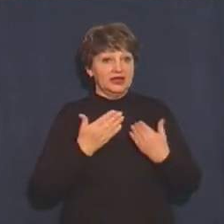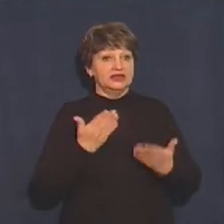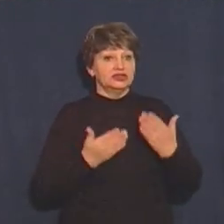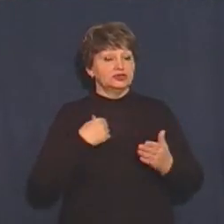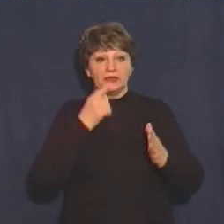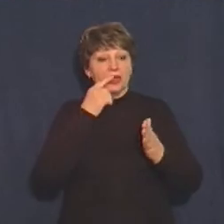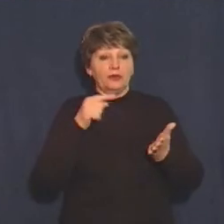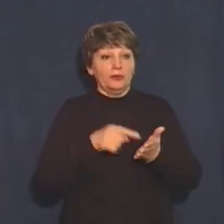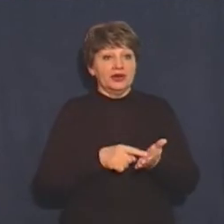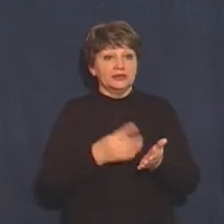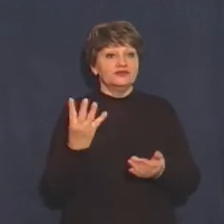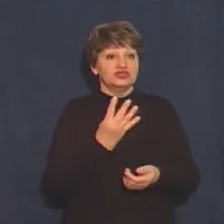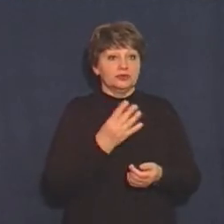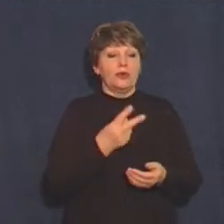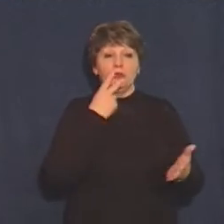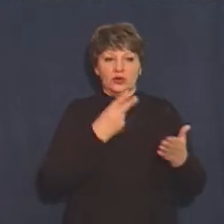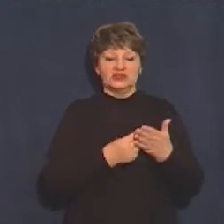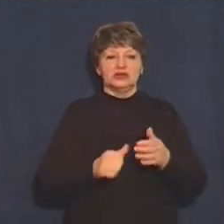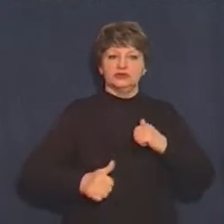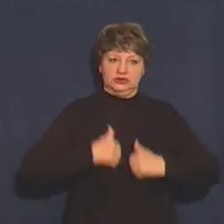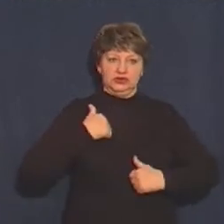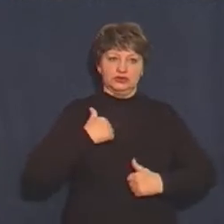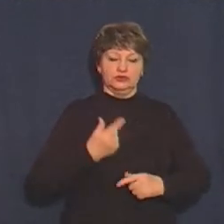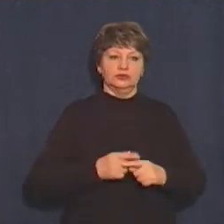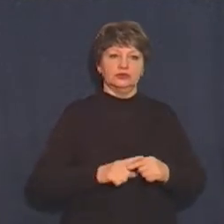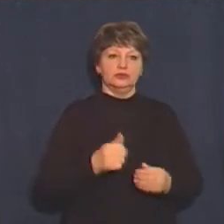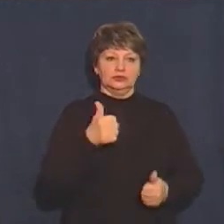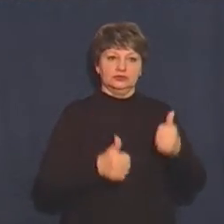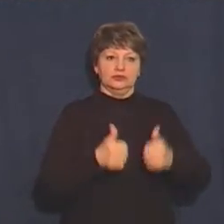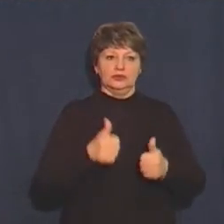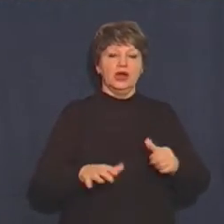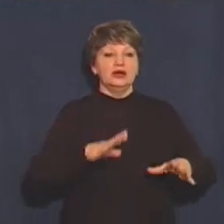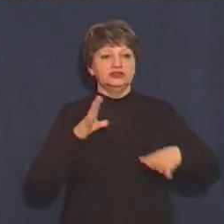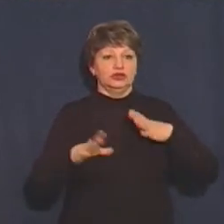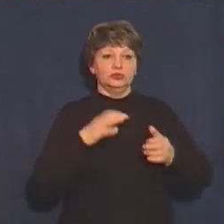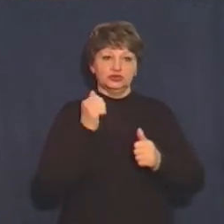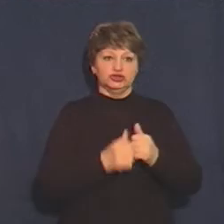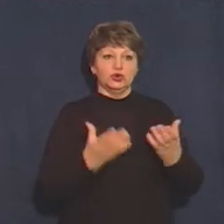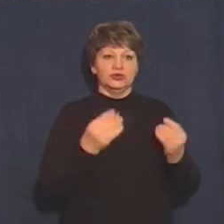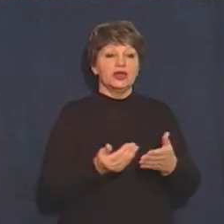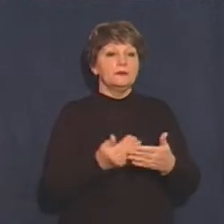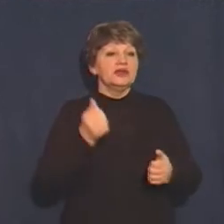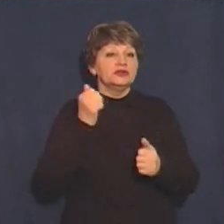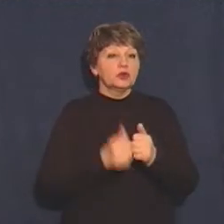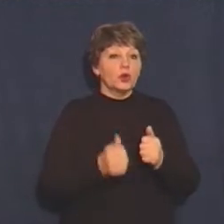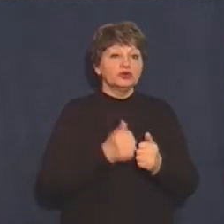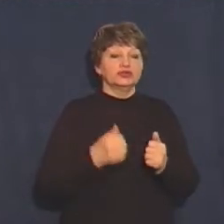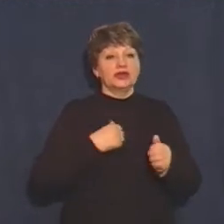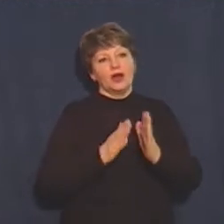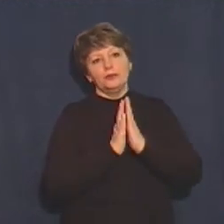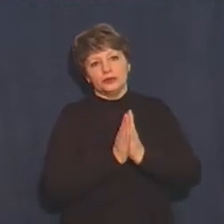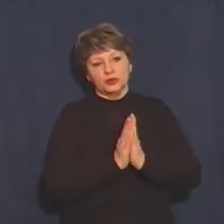вийдемо, показати гідну гру. Те, що ми змімо робити та тренуємося щодня. Герою є їх, прошу, не